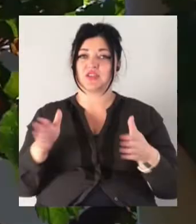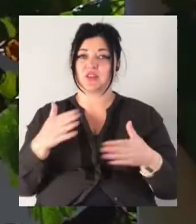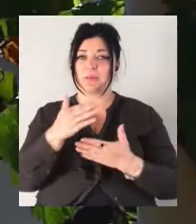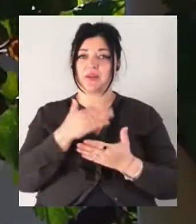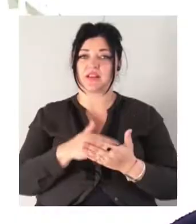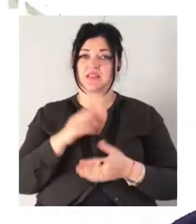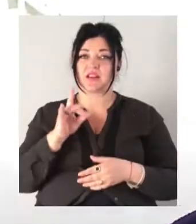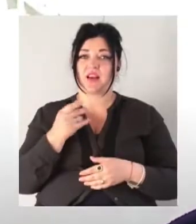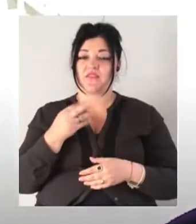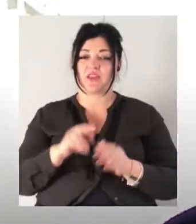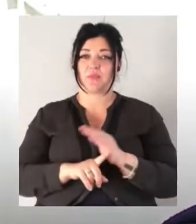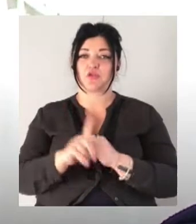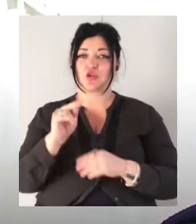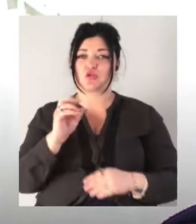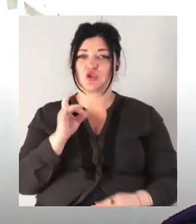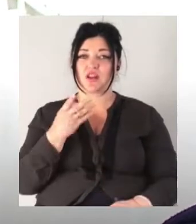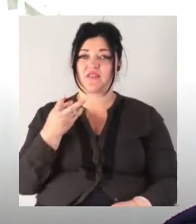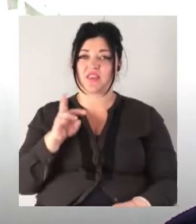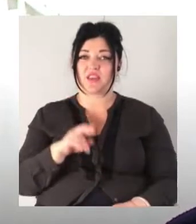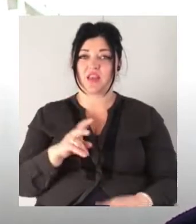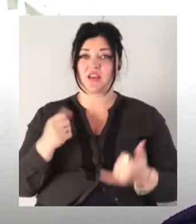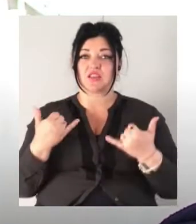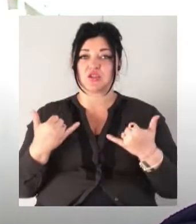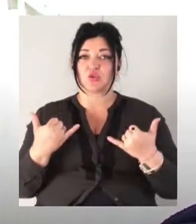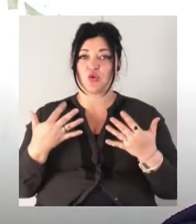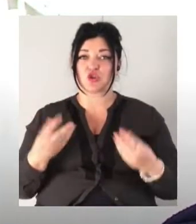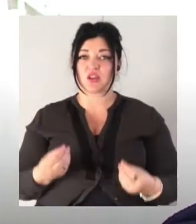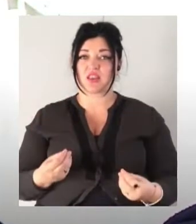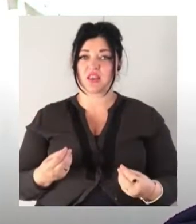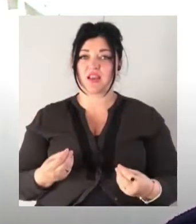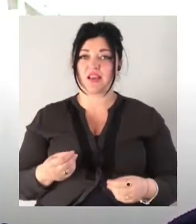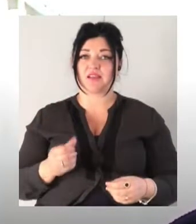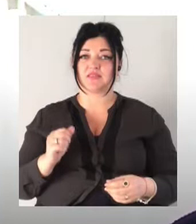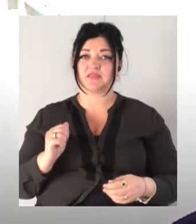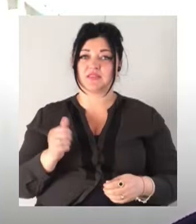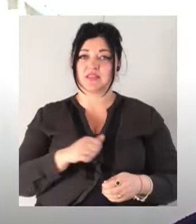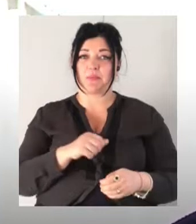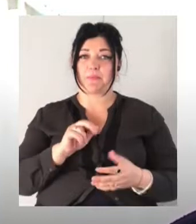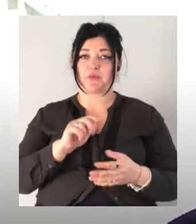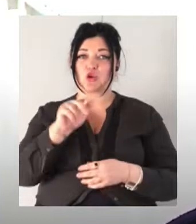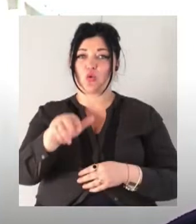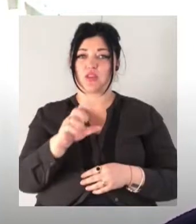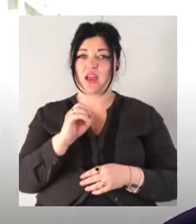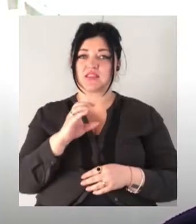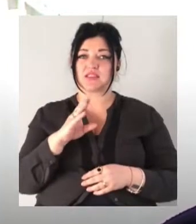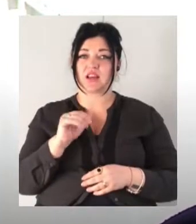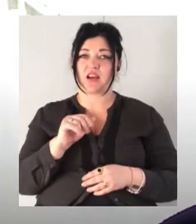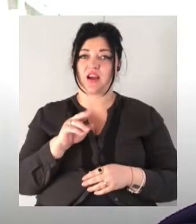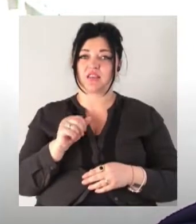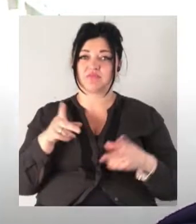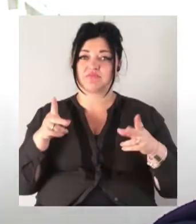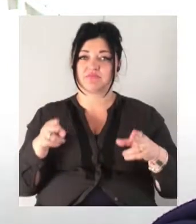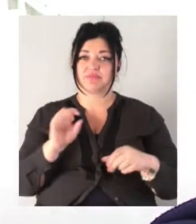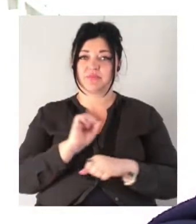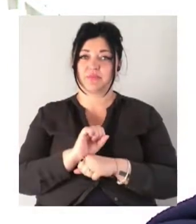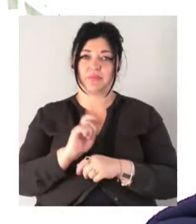початку червня. На сьогоднішній день сама велопішоходна естакада перегорожена. Діло в